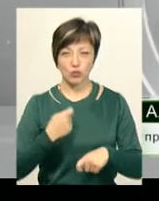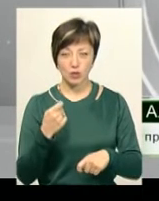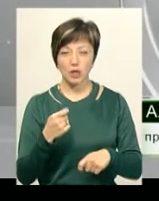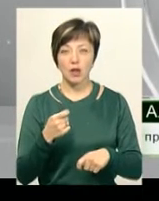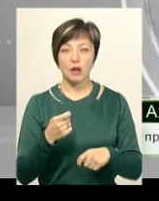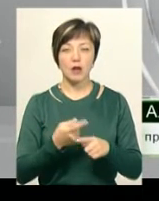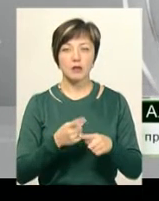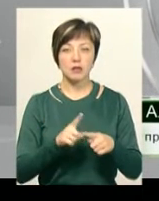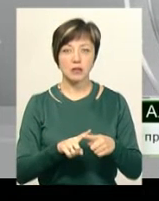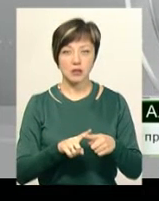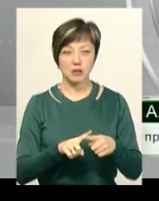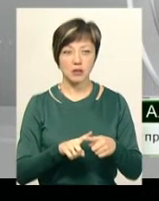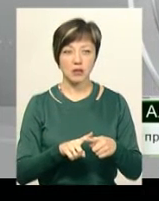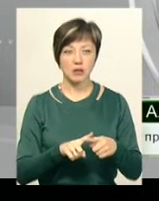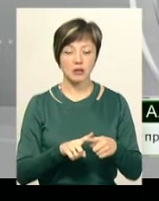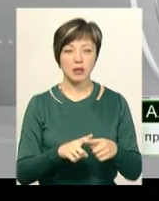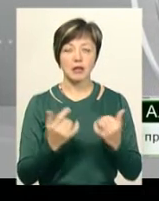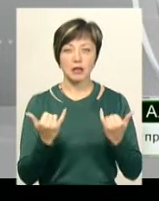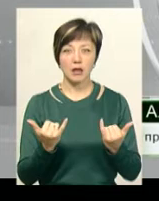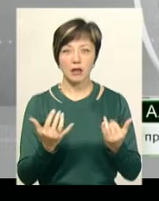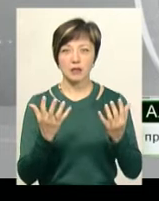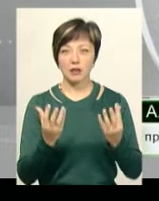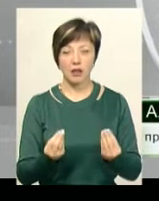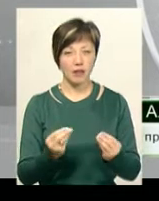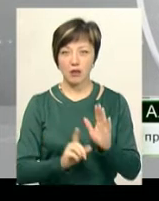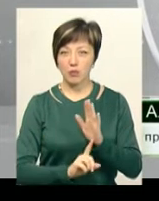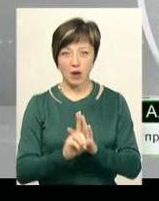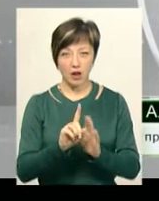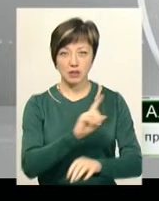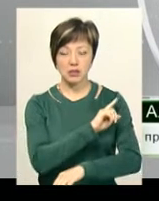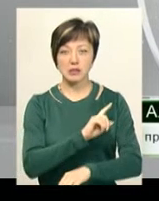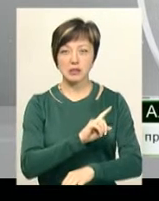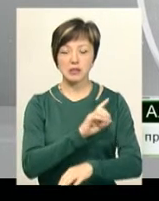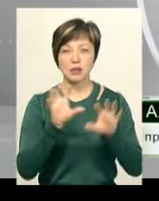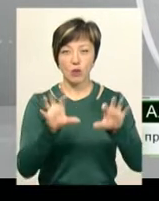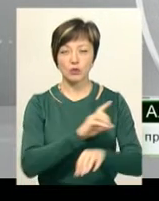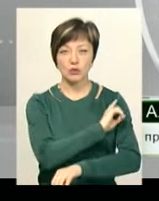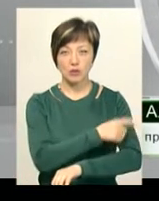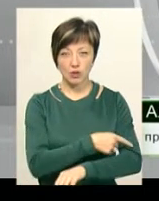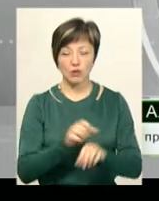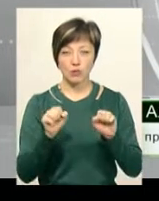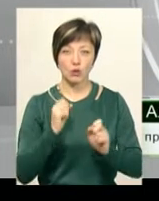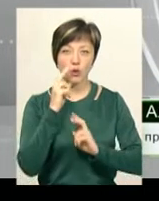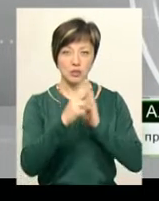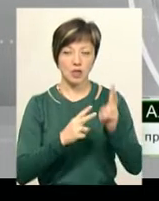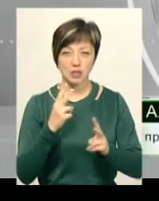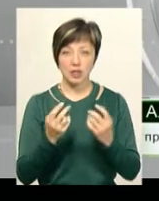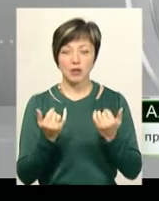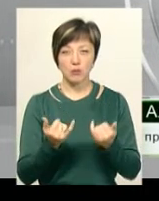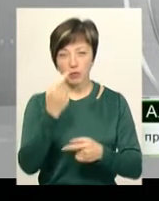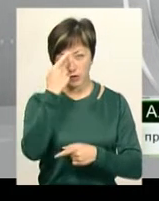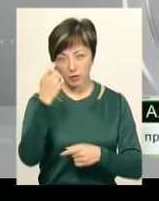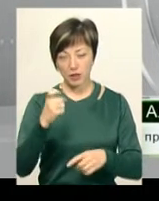По справі винесено заочне рішення, тобто на даний час воно не набрало чинності і відповідач вправи його оскаржити. Ми їх